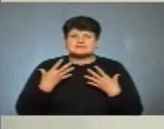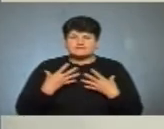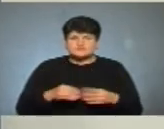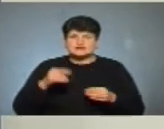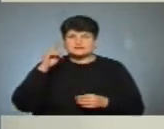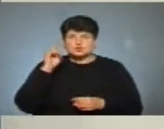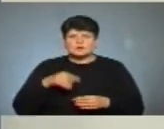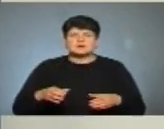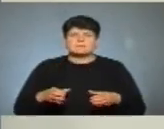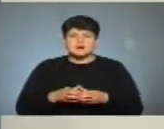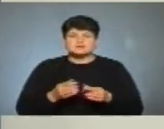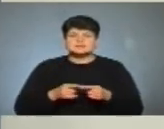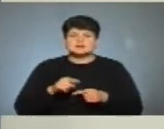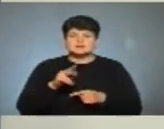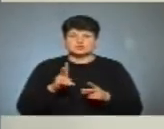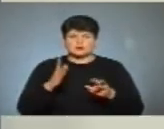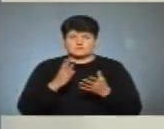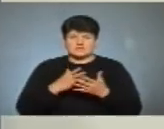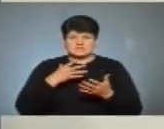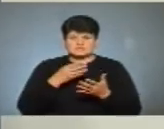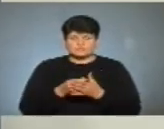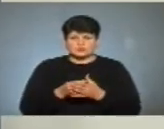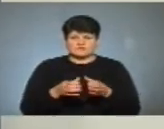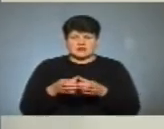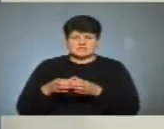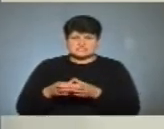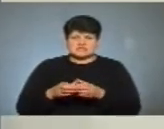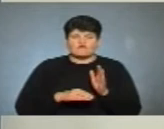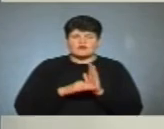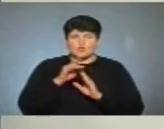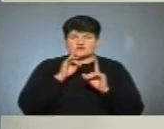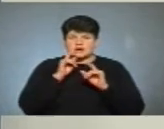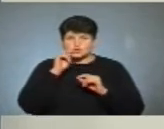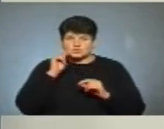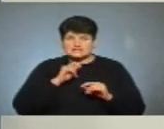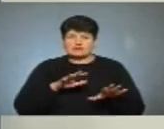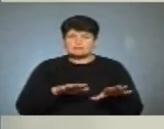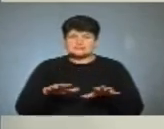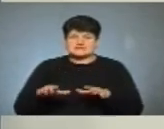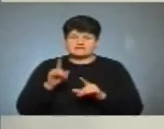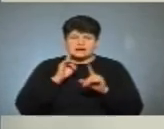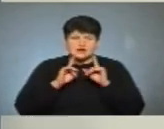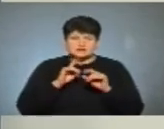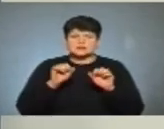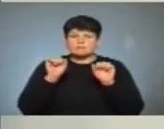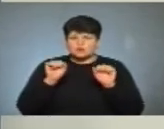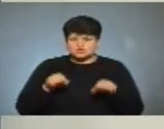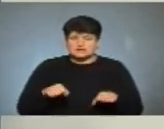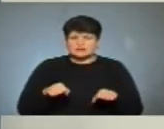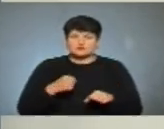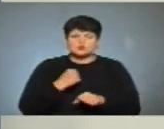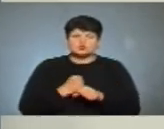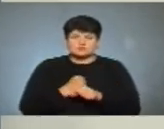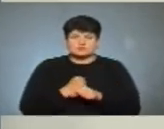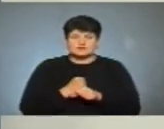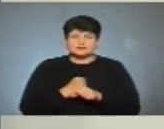Ті партії, які мають свої фракції, наприклад, Верховній Раді України, в місцевих радах, які, можливо, зробили